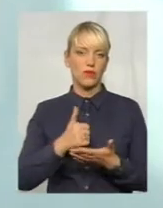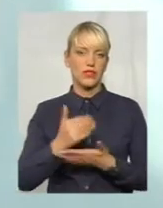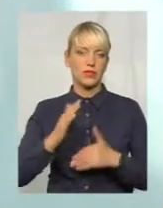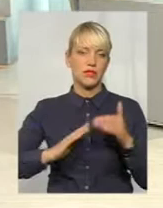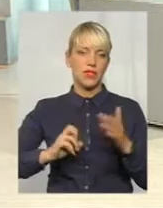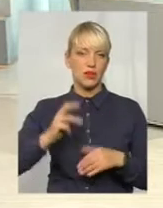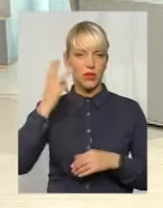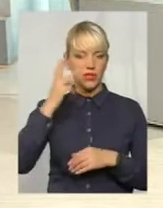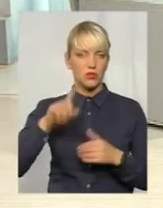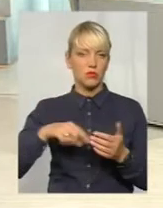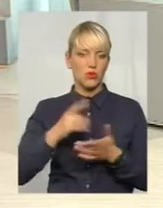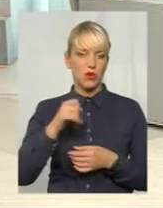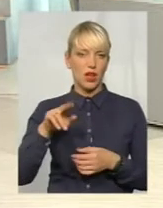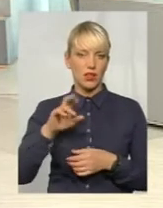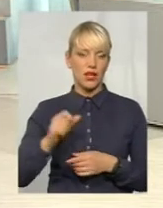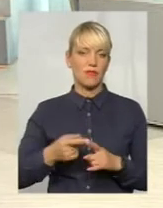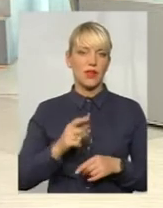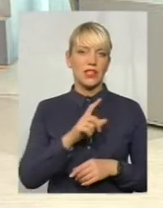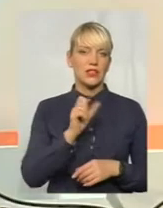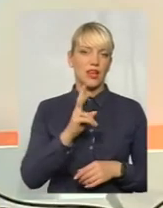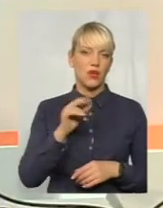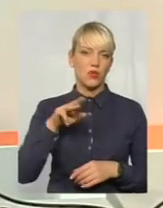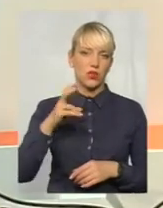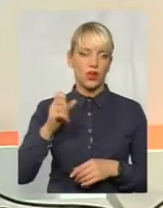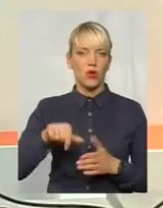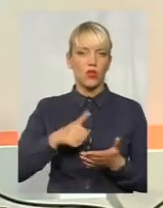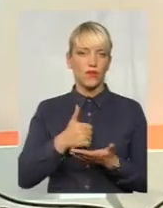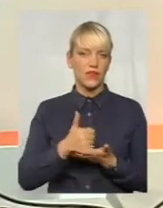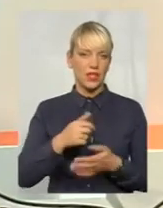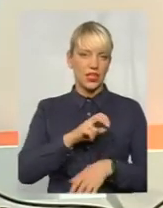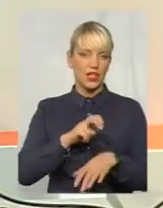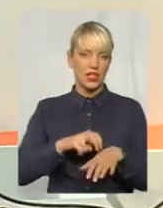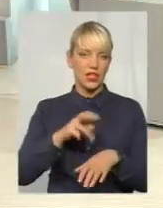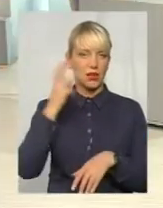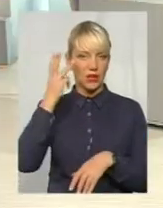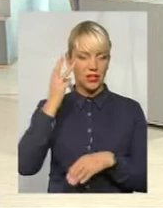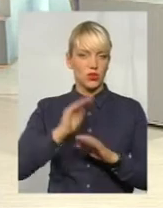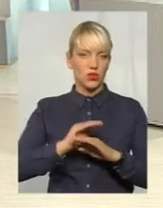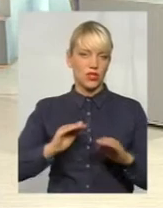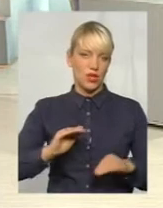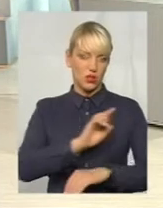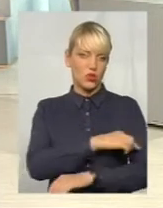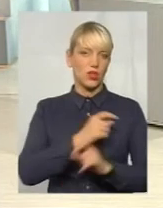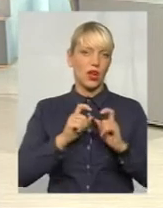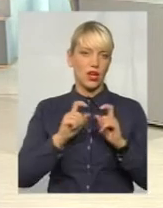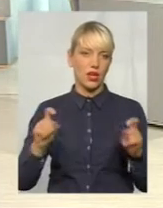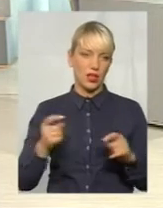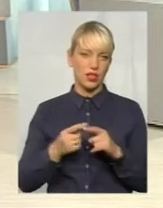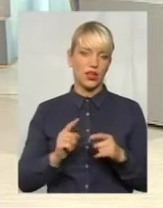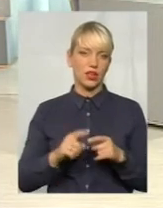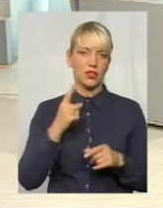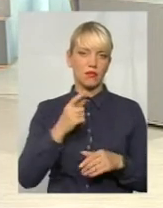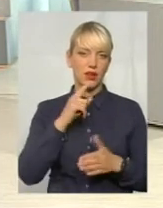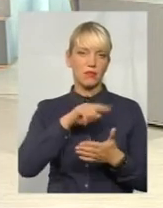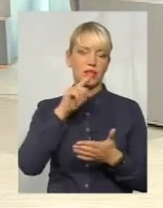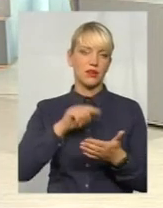ради, та Наталія Зимак-Закутня, головний лікар Хмельницької міської дитячої лікарні. Доброго вечора. Доброго вечора. Перше запитання одразу до Наталії